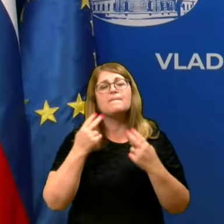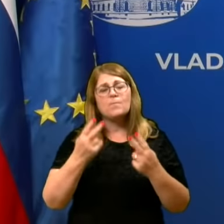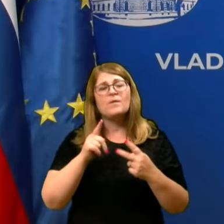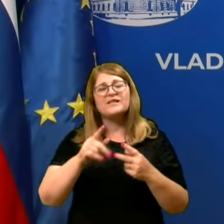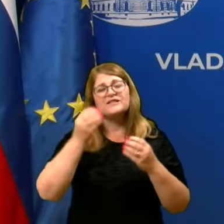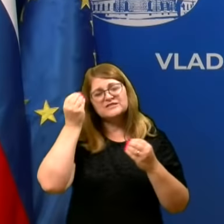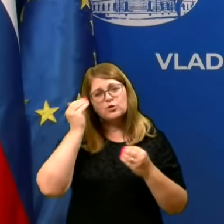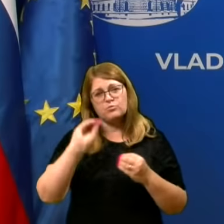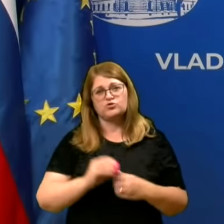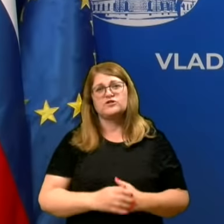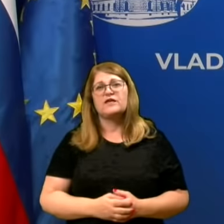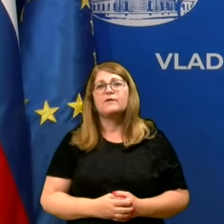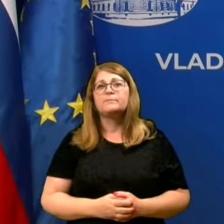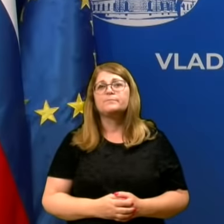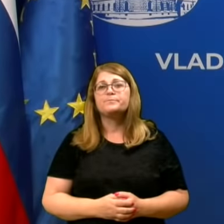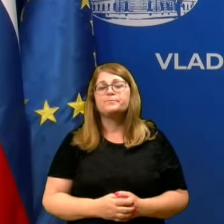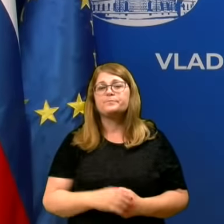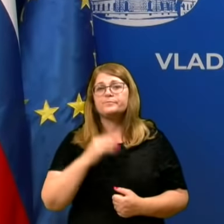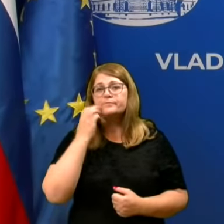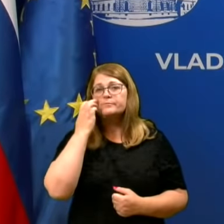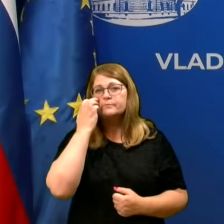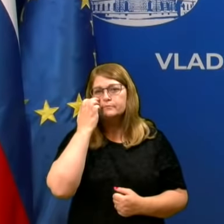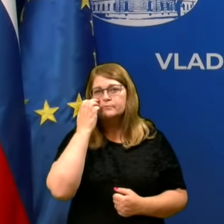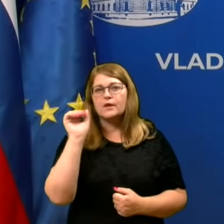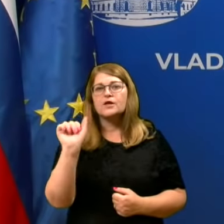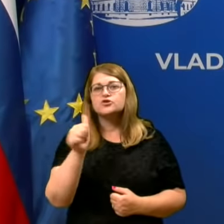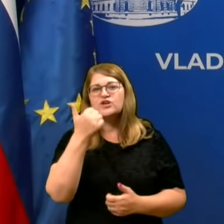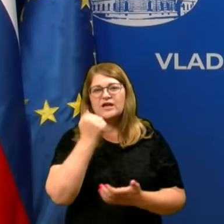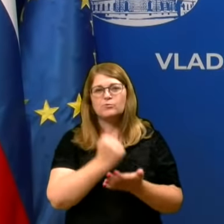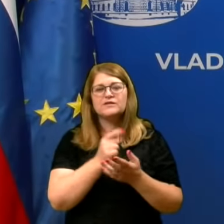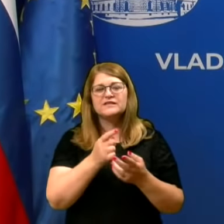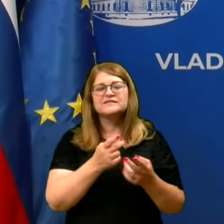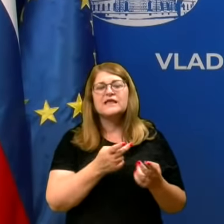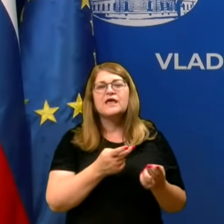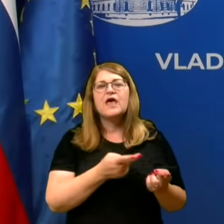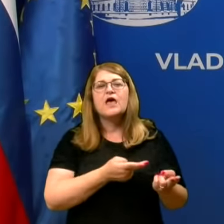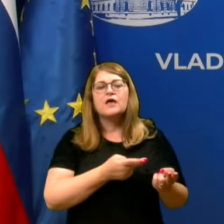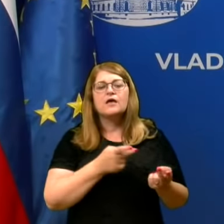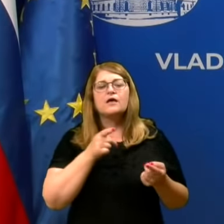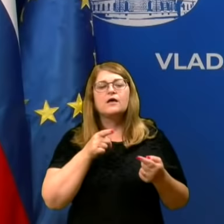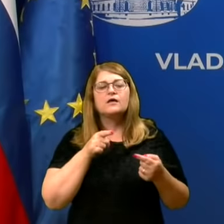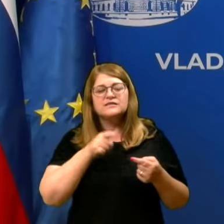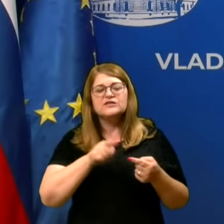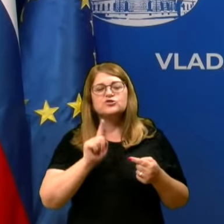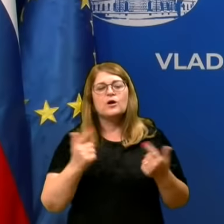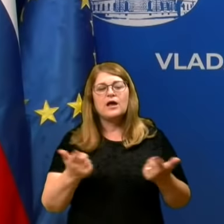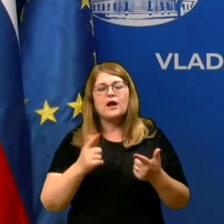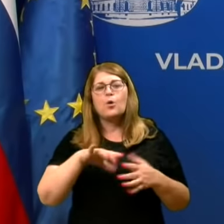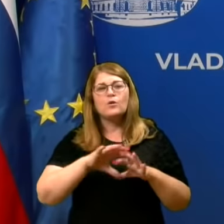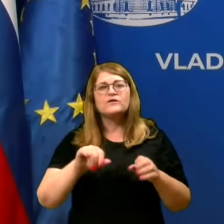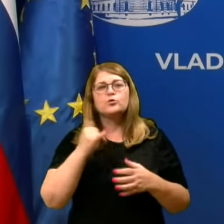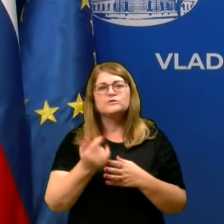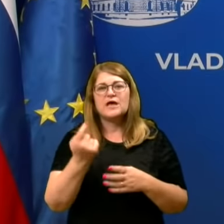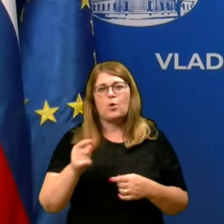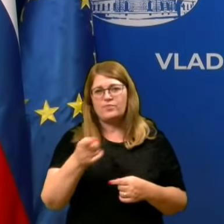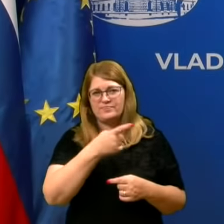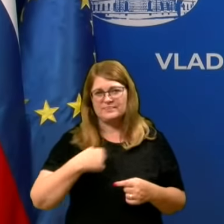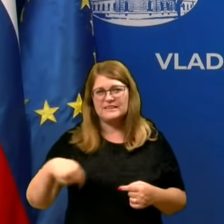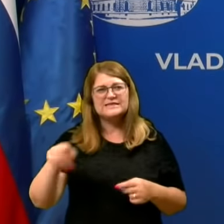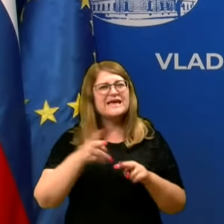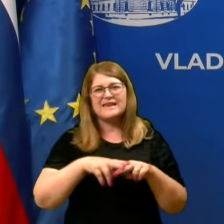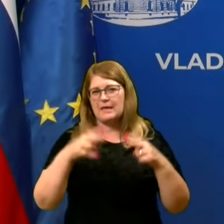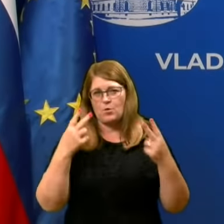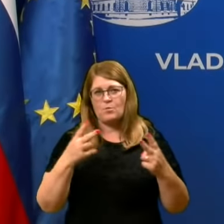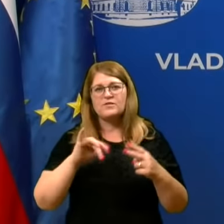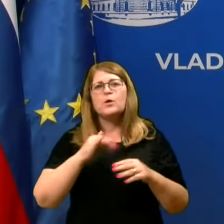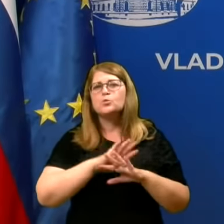upoštevajo. Ampak še enkrat povdarjam, tisti doprinos, ki lahko naredi vsak od nas pri tem, kar je najbolj pomembno ukrep, da